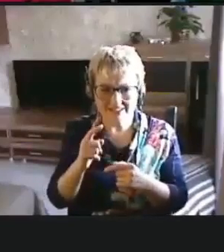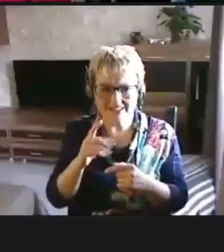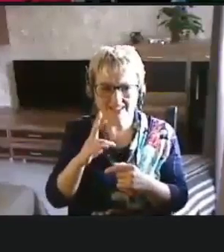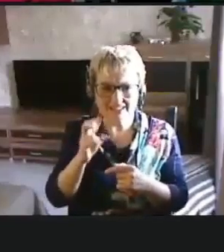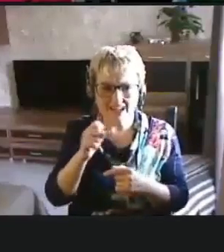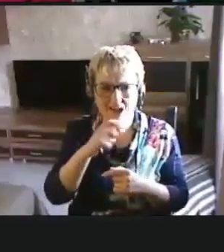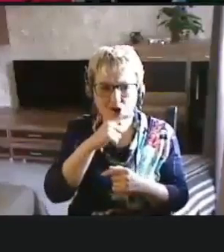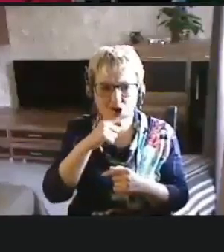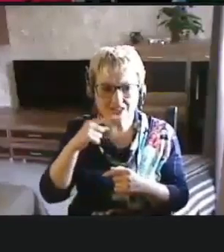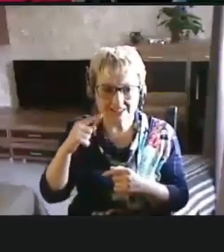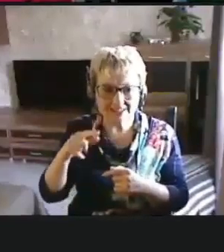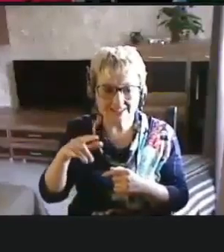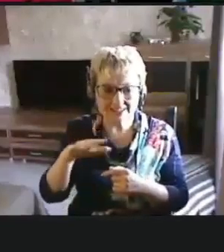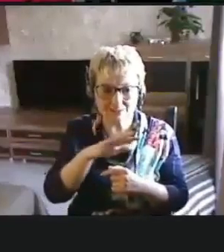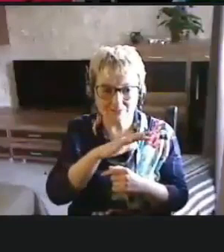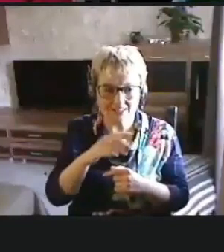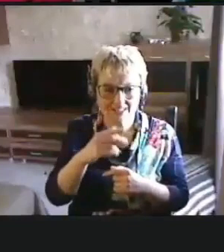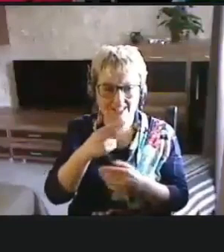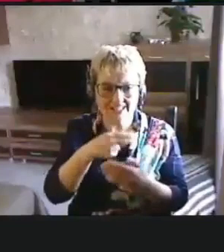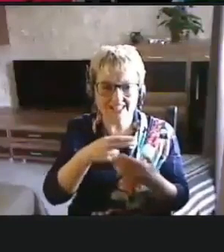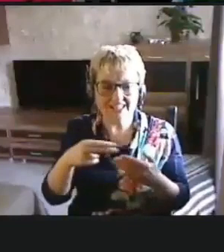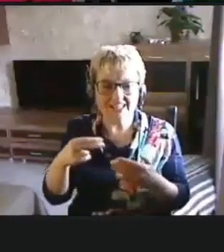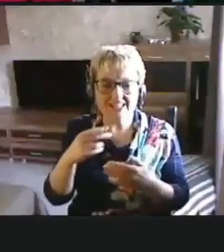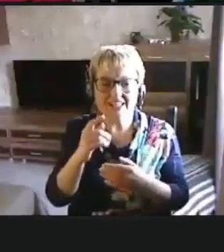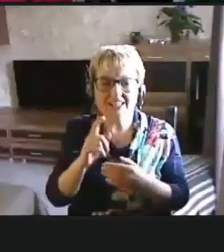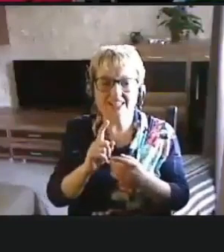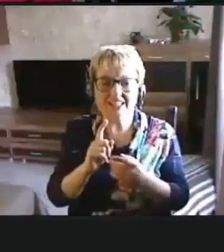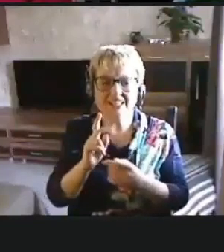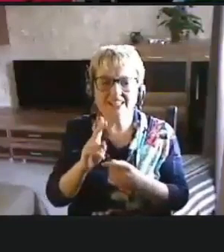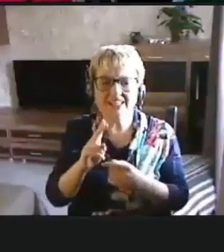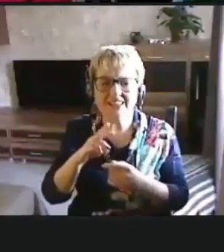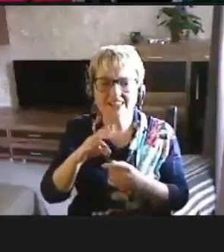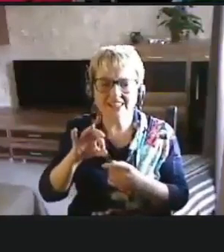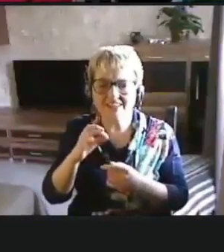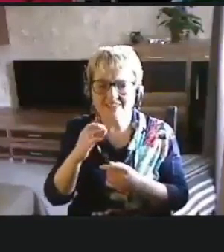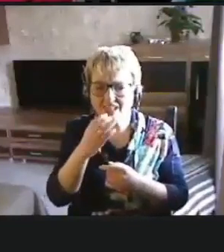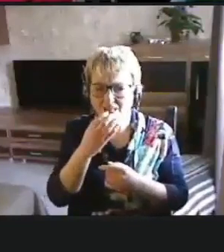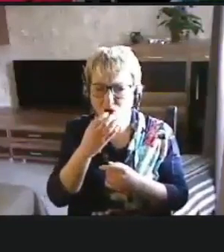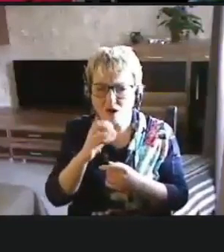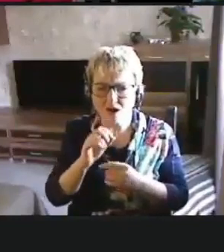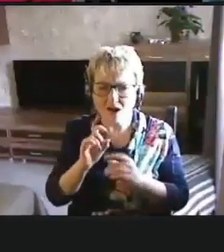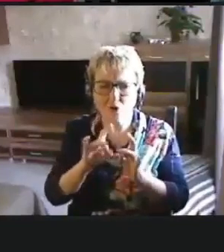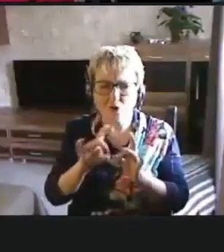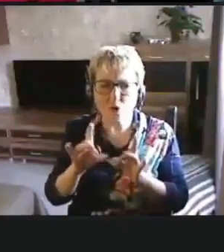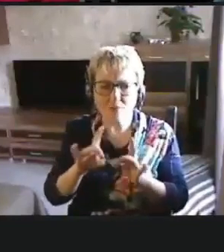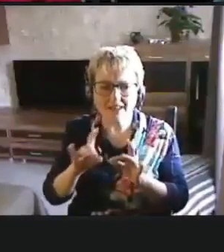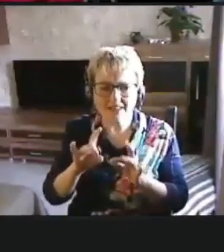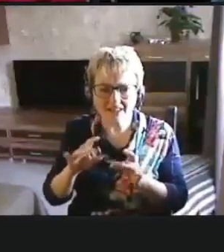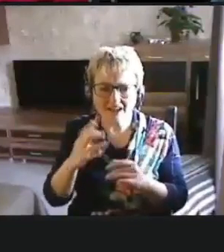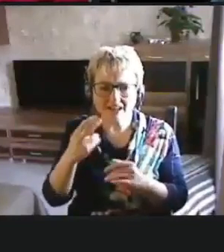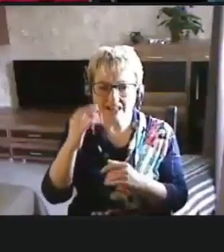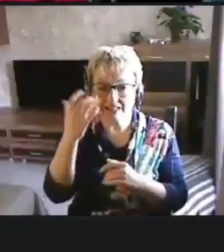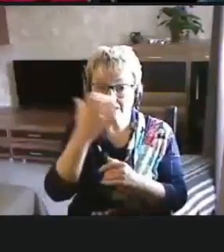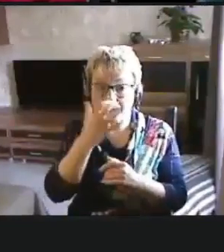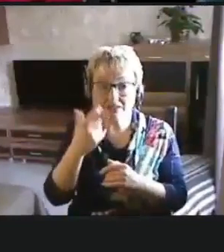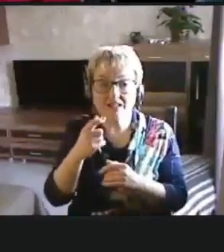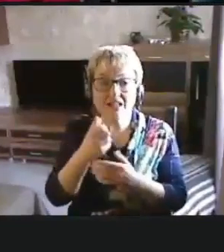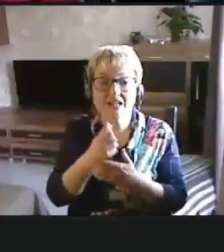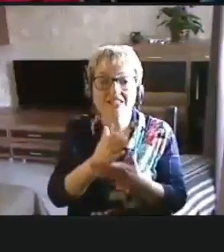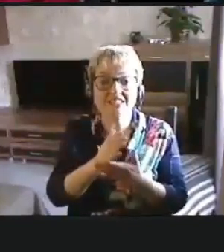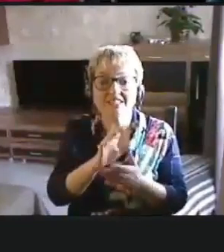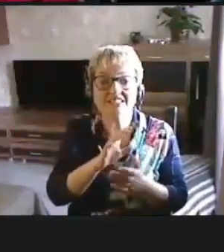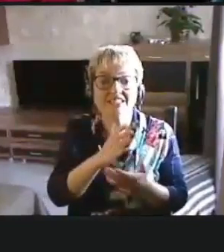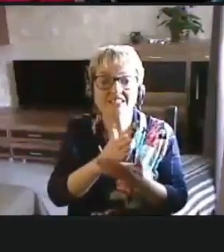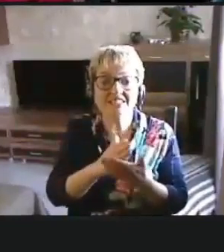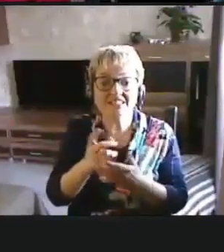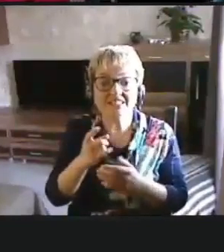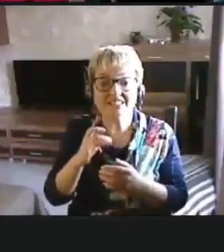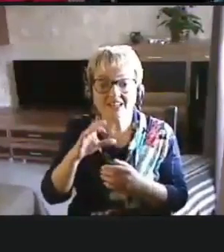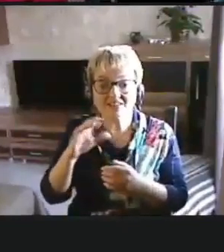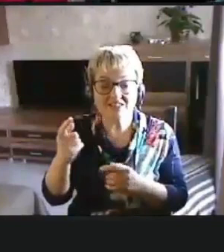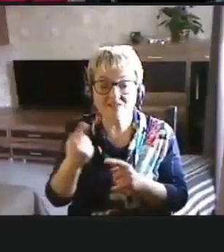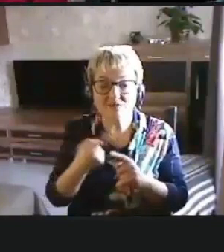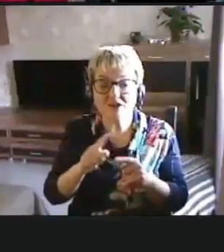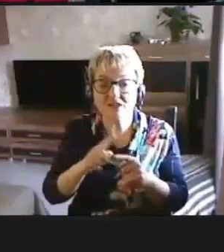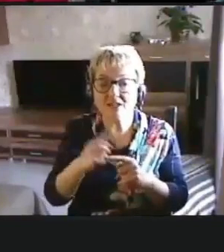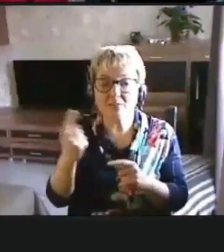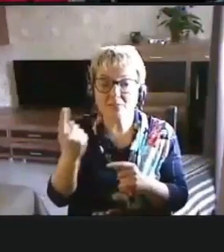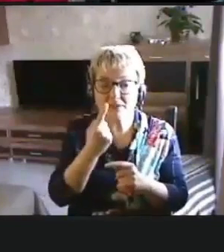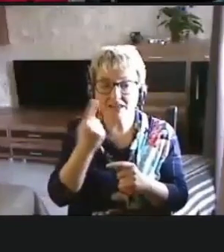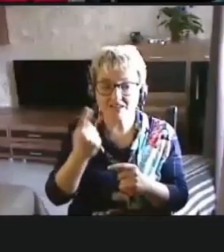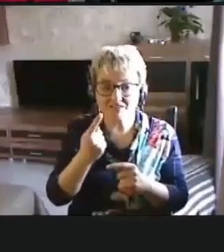российском рынке с тифлокометарием, ну, занимают какое-то место в рамках вот этого сервиса. Мне кажется, это первый такой